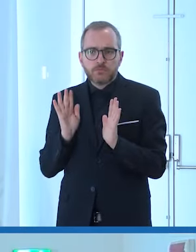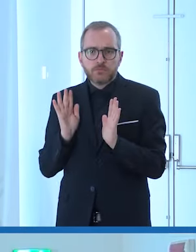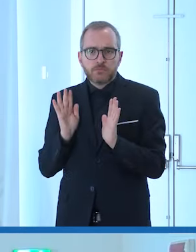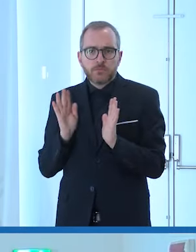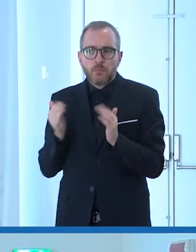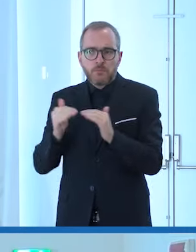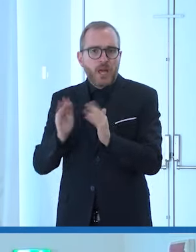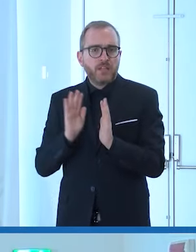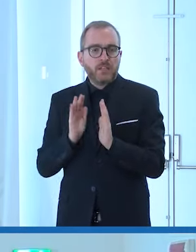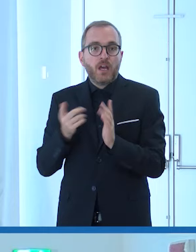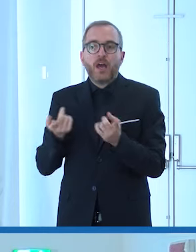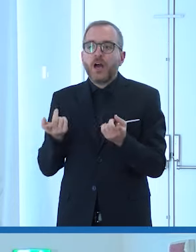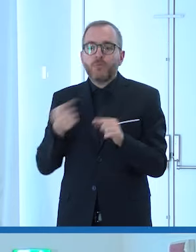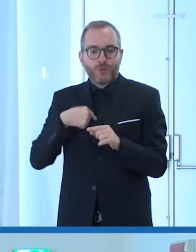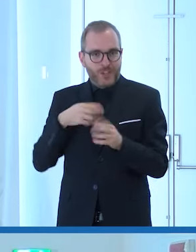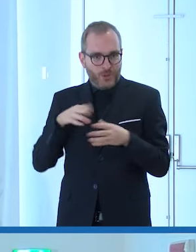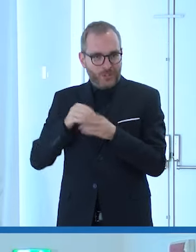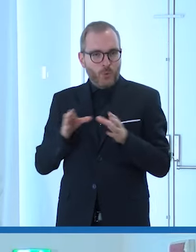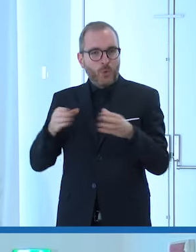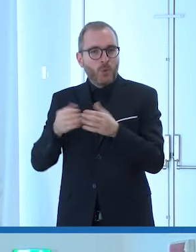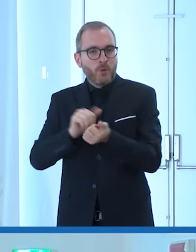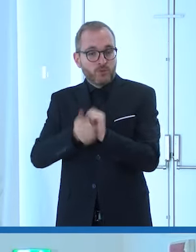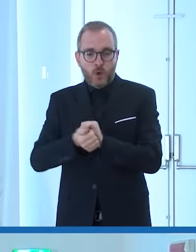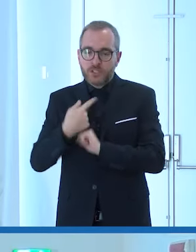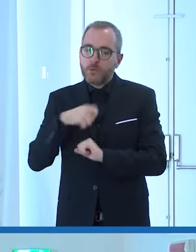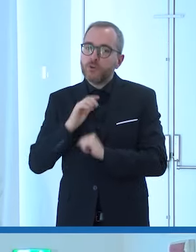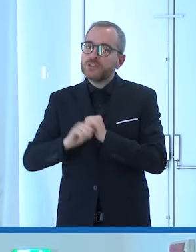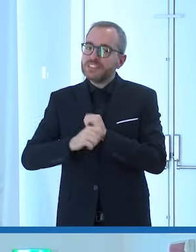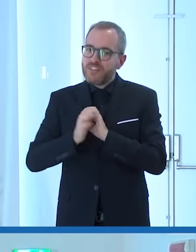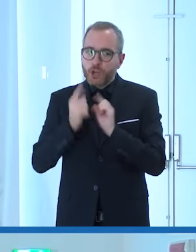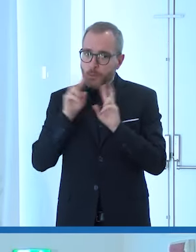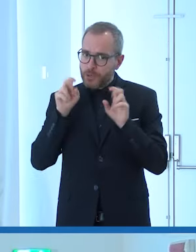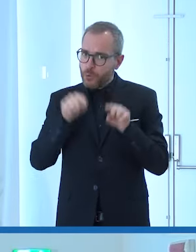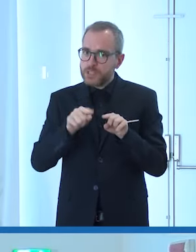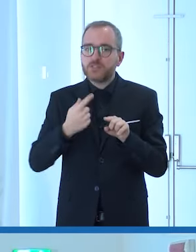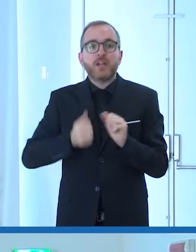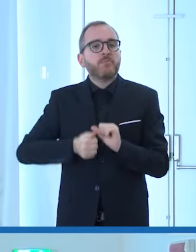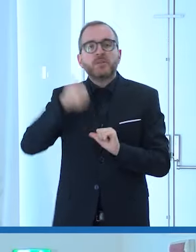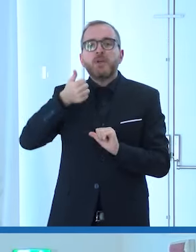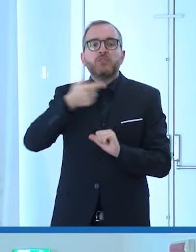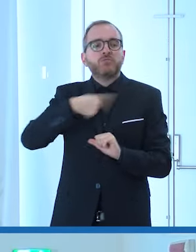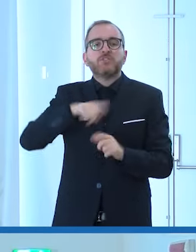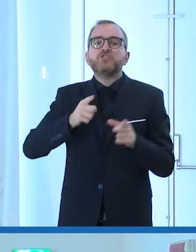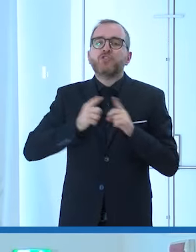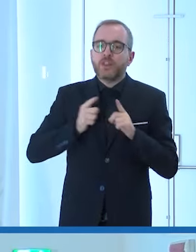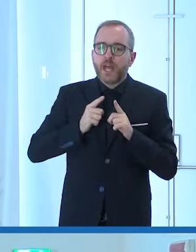io su questo anche all'interno del gruppo sportivo sono abbastanza rigido si è prima soldati e poi tutto il resto